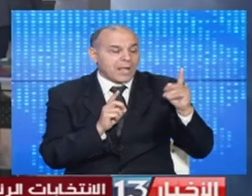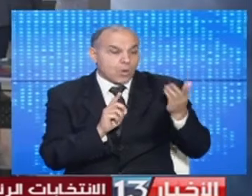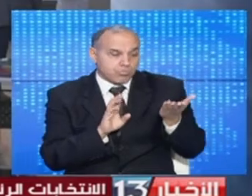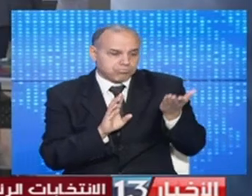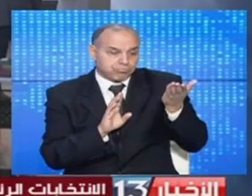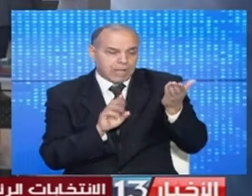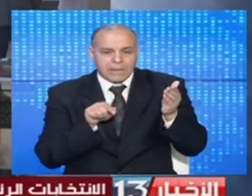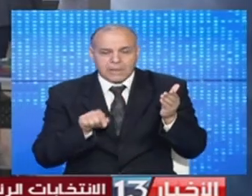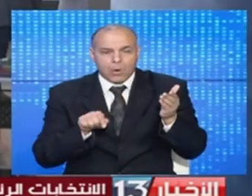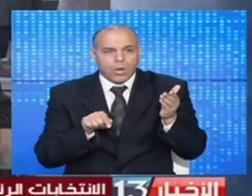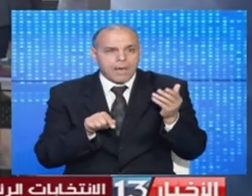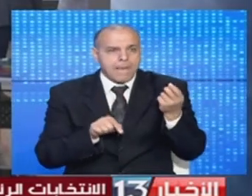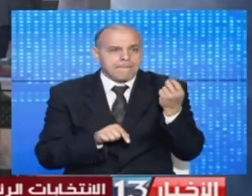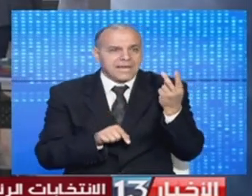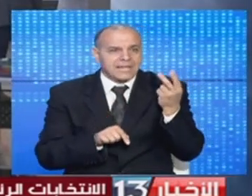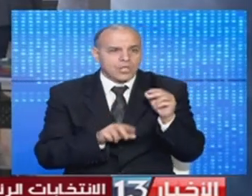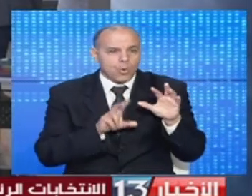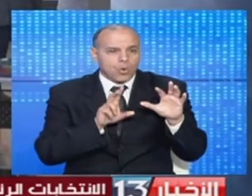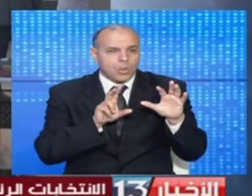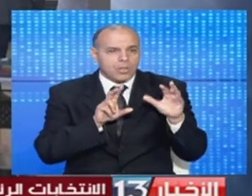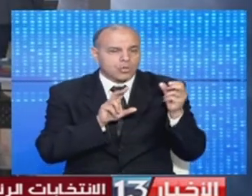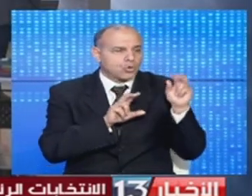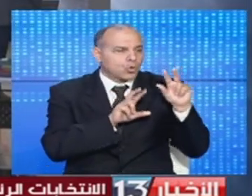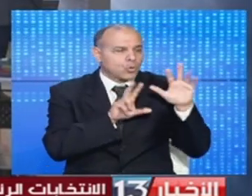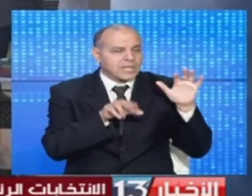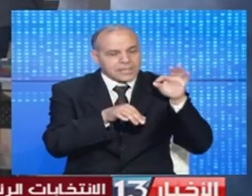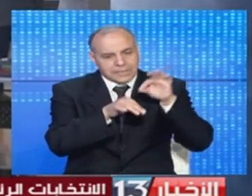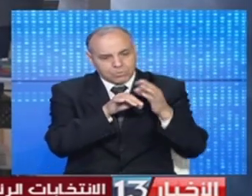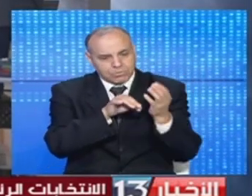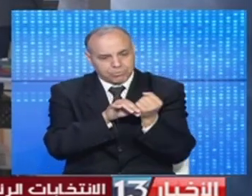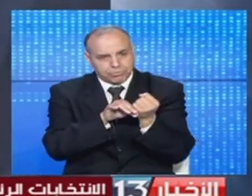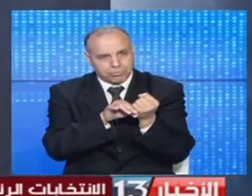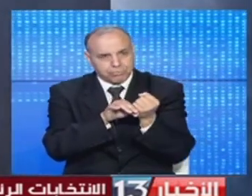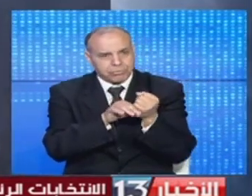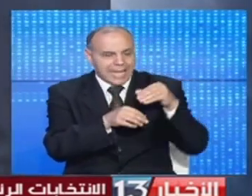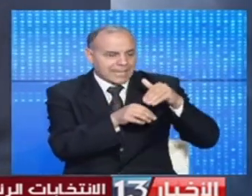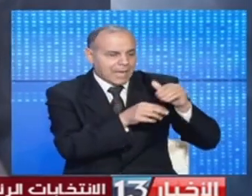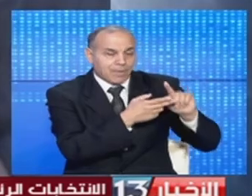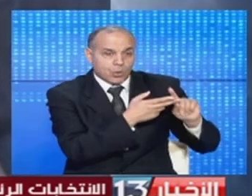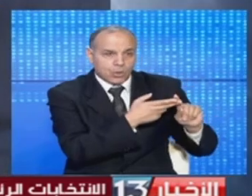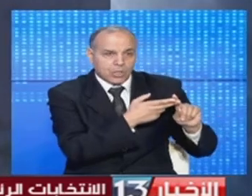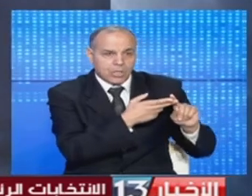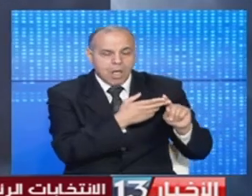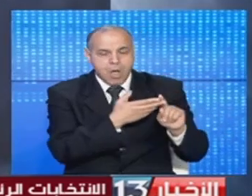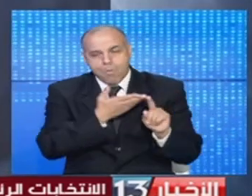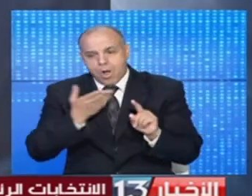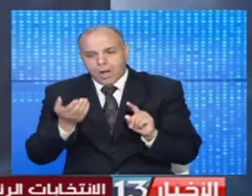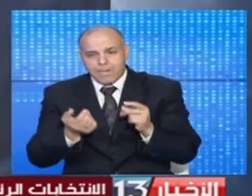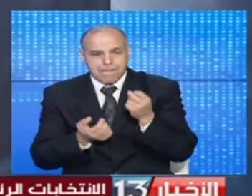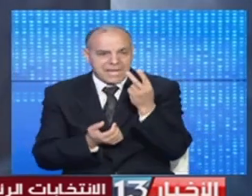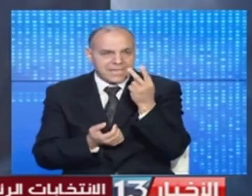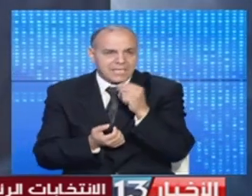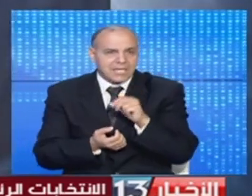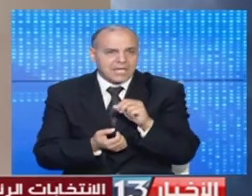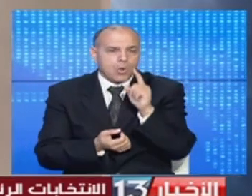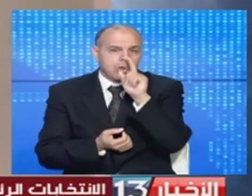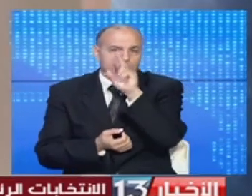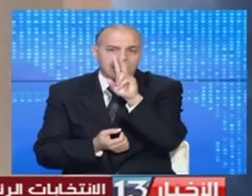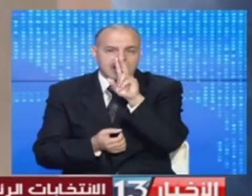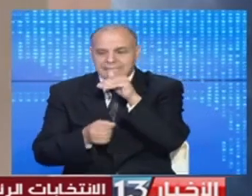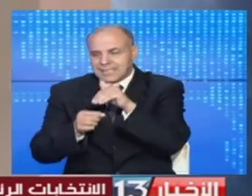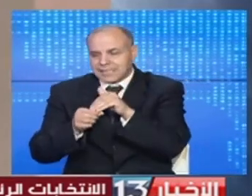بايدن حتى الآن ب238 صوتا في المجمع الانتخابي مقابل 213